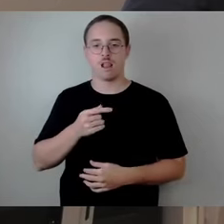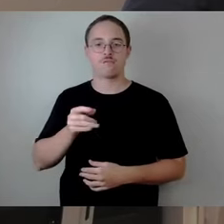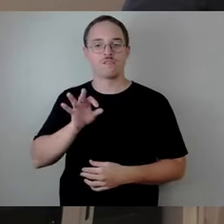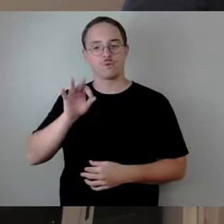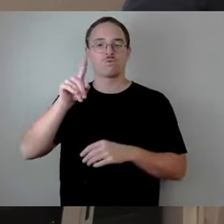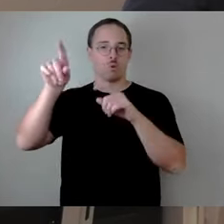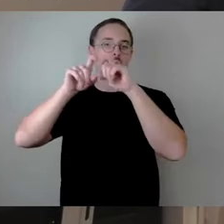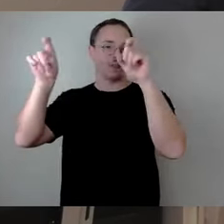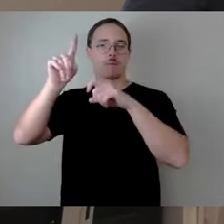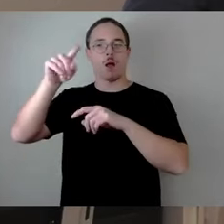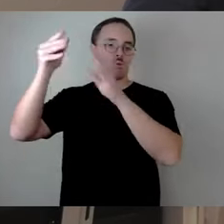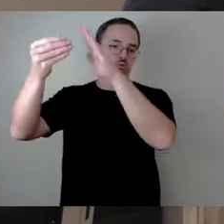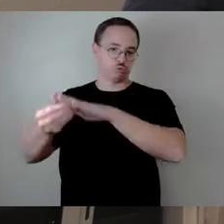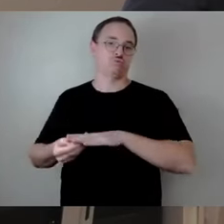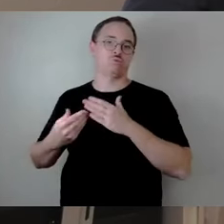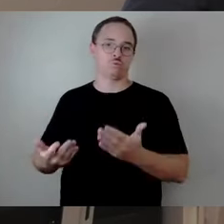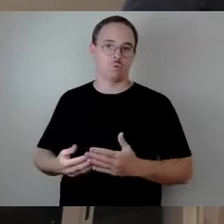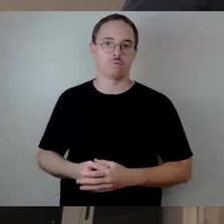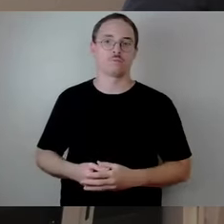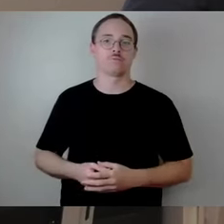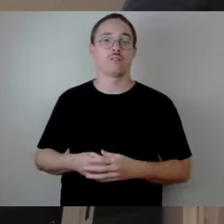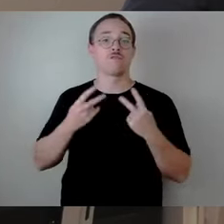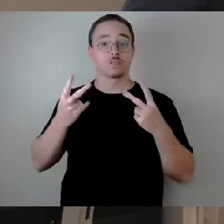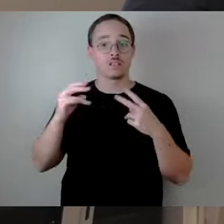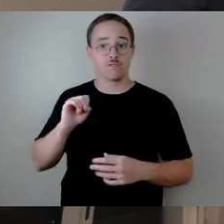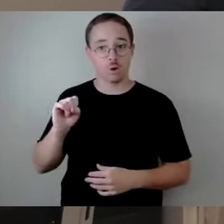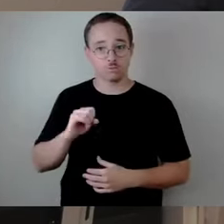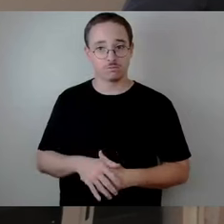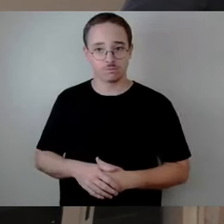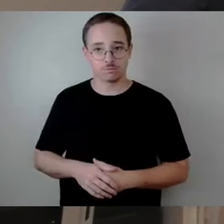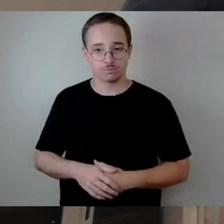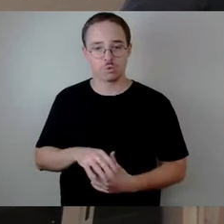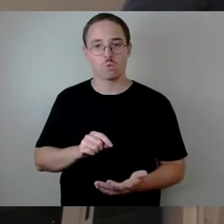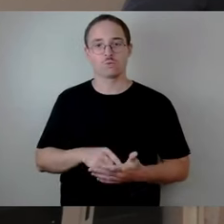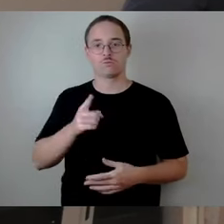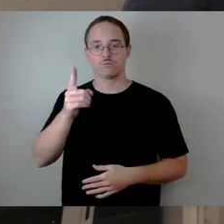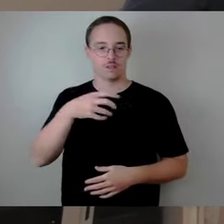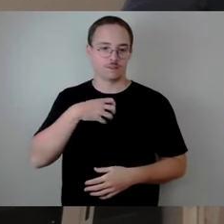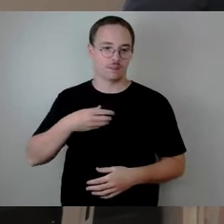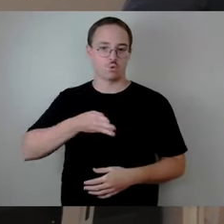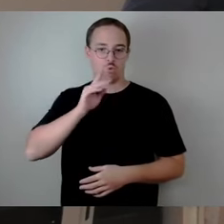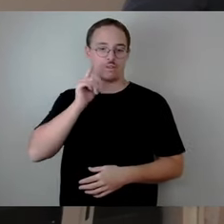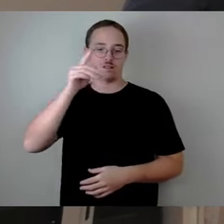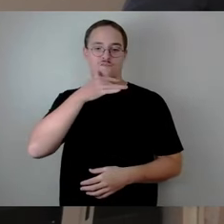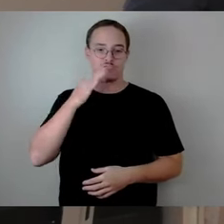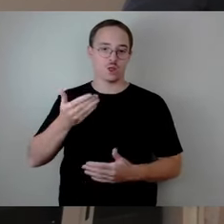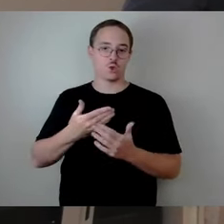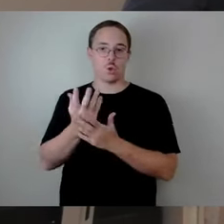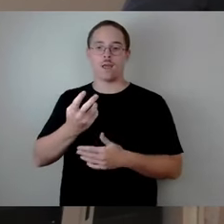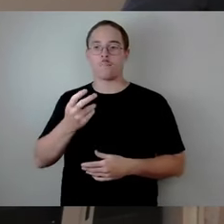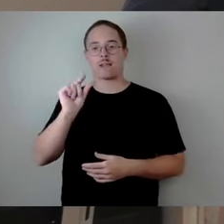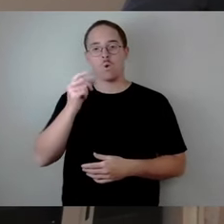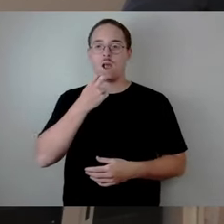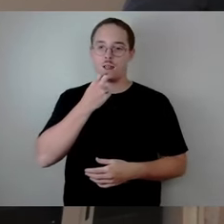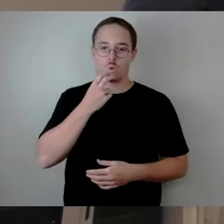kriegen ja da im Dresdner Norden ganz schön viel neue Mikroelektronik. Es ist ja nicht nur TSMC,